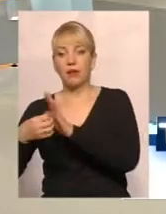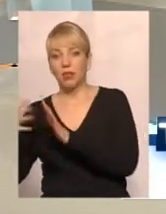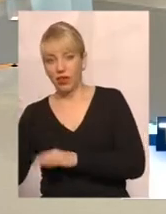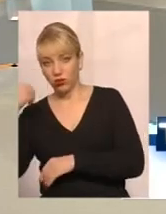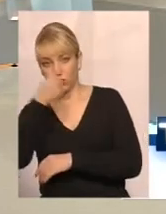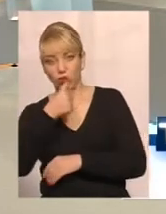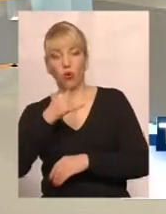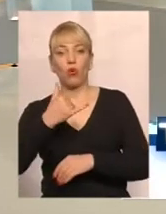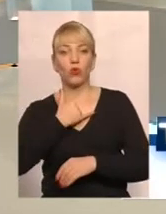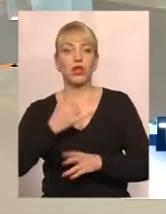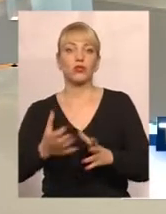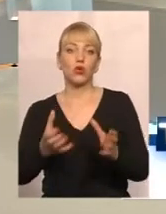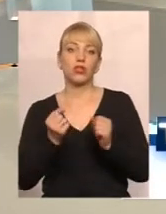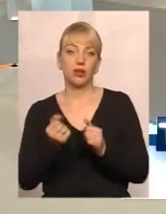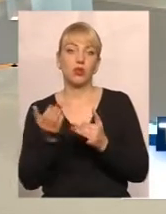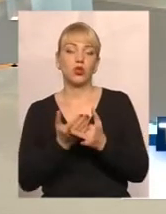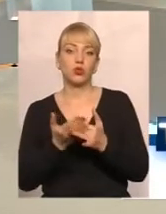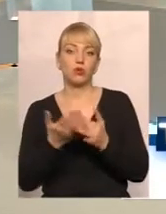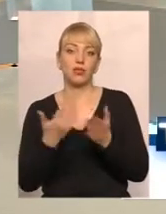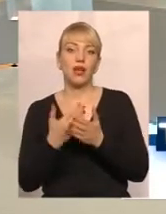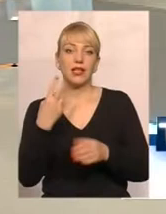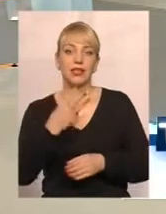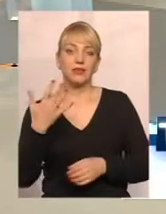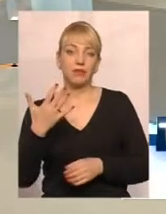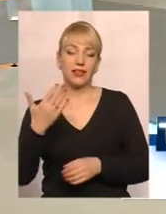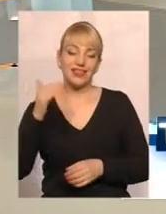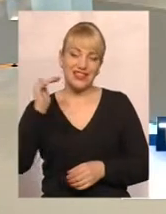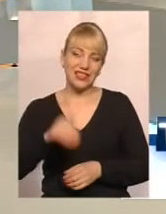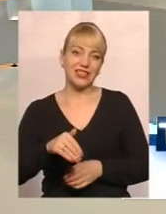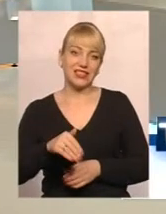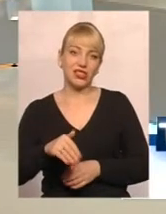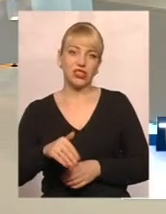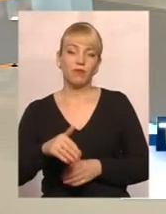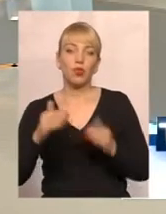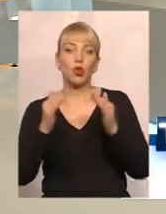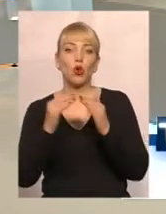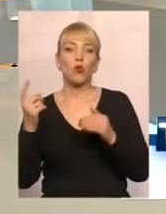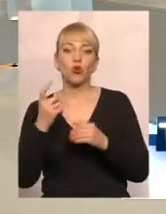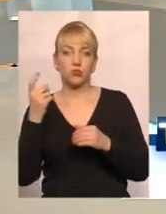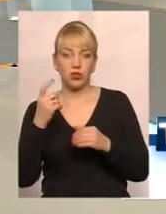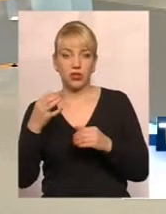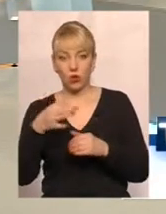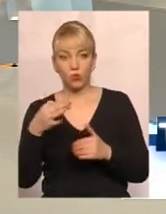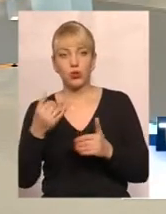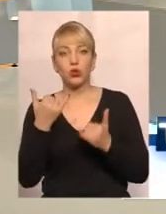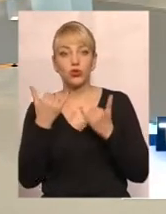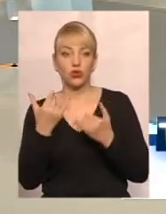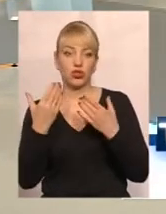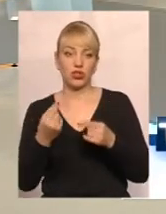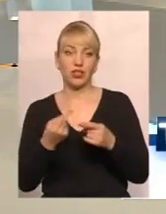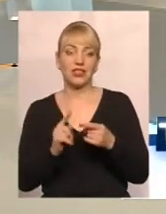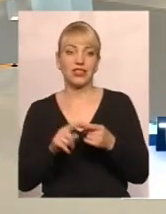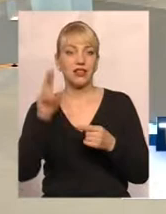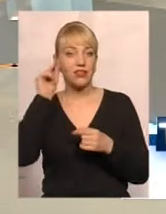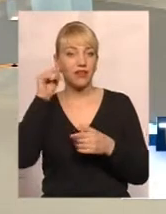отримували субсидію близько 35 тисяч домогосподарств в області, то на сьогоднішній день ця цифра